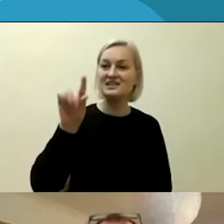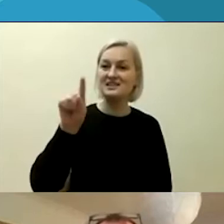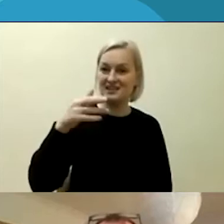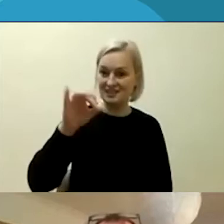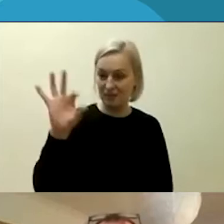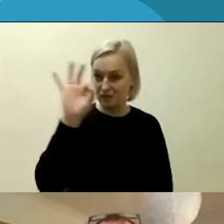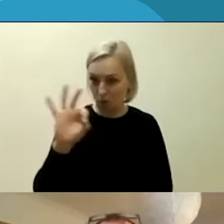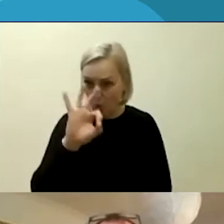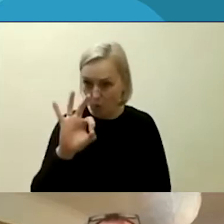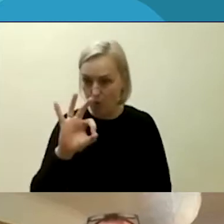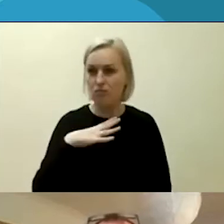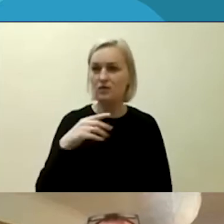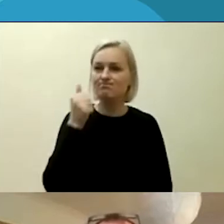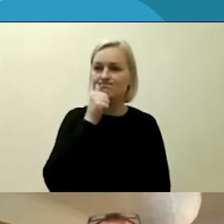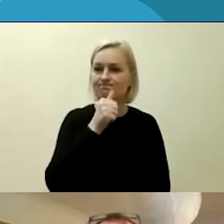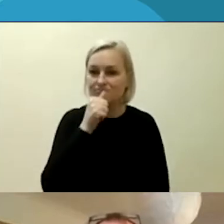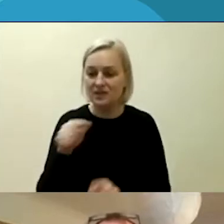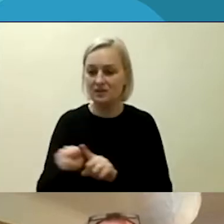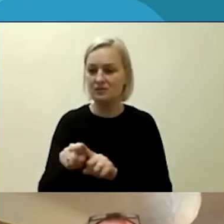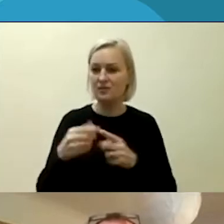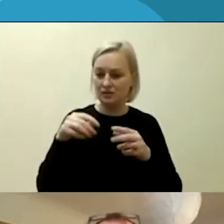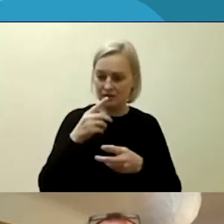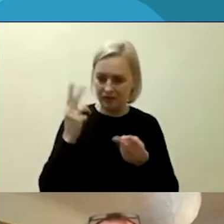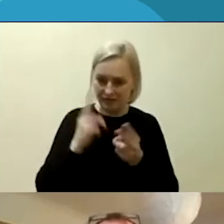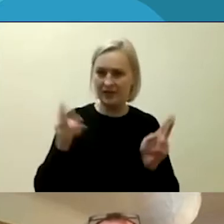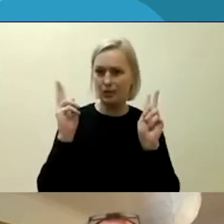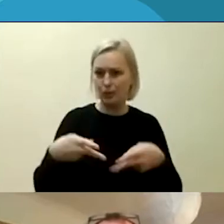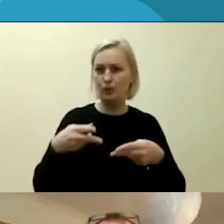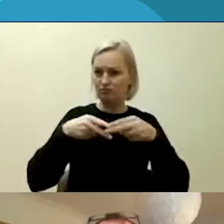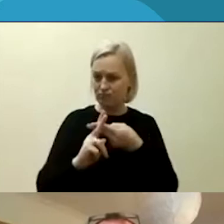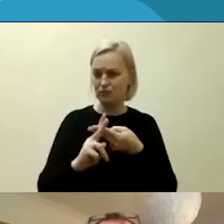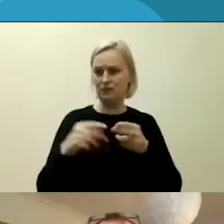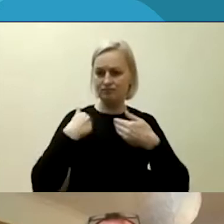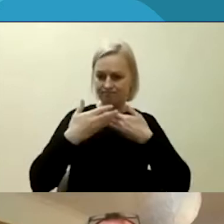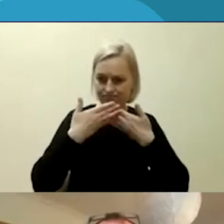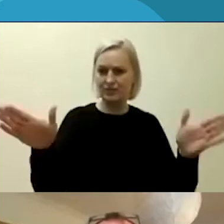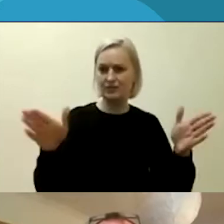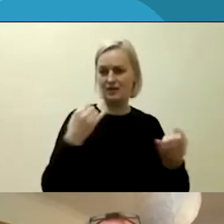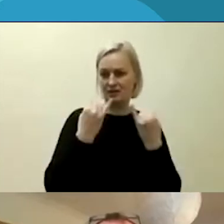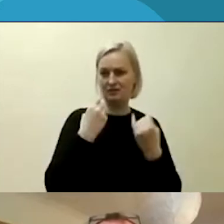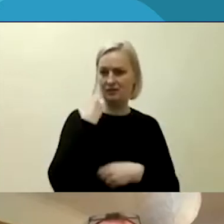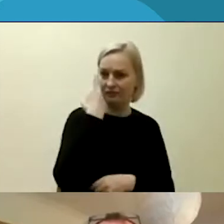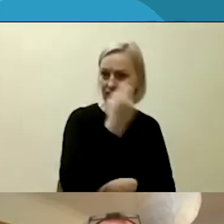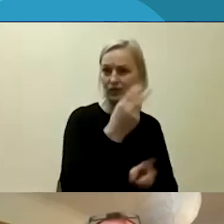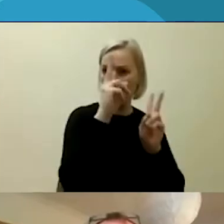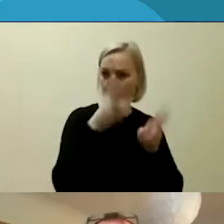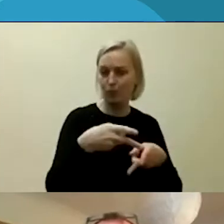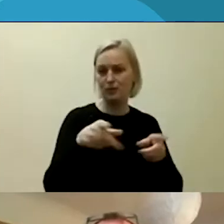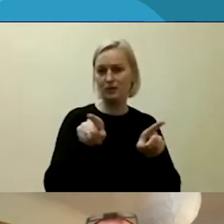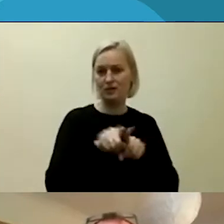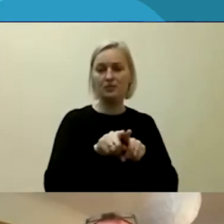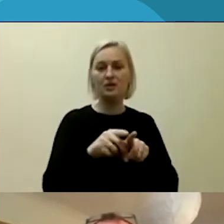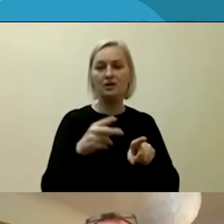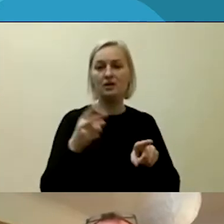savo politikos skurėjų, tiek tarp institucijų, tarp mūsų visuomenės. Mes turime išgirsti tų, kurie